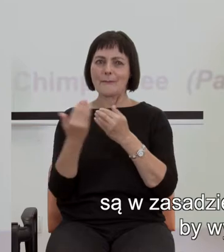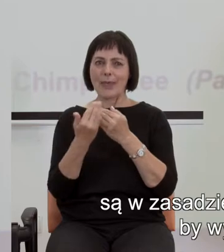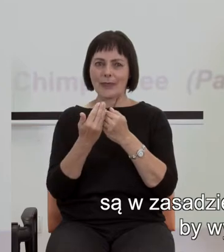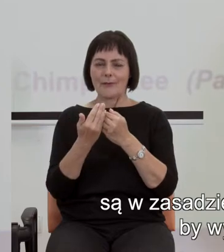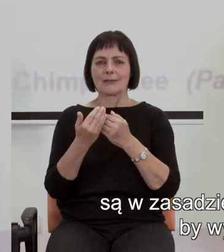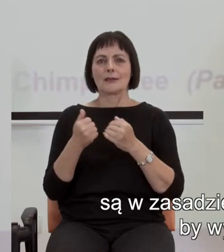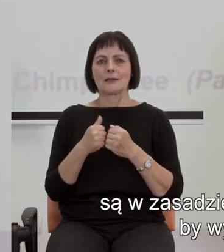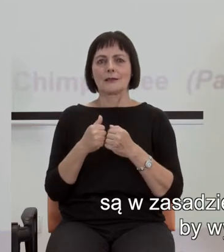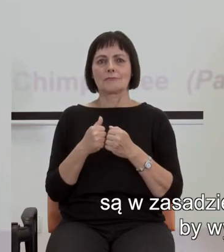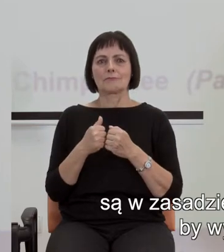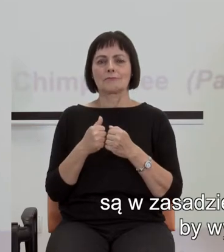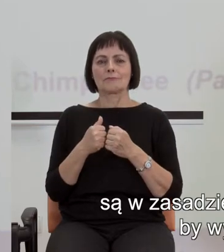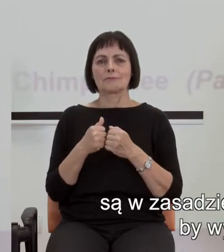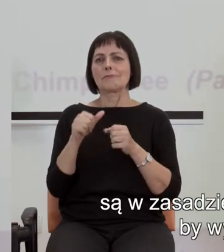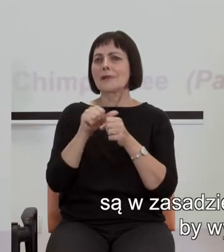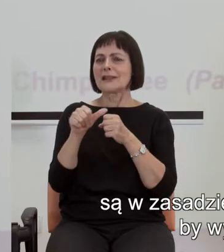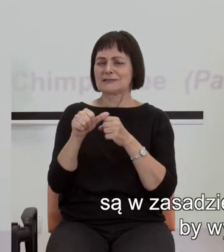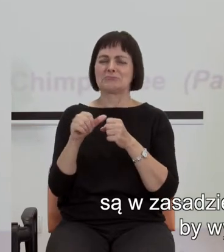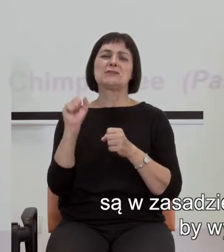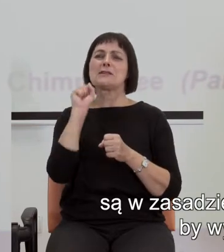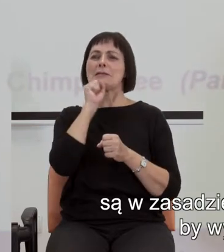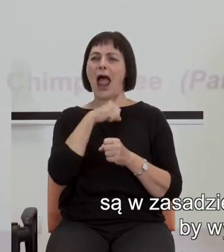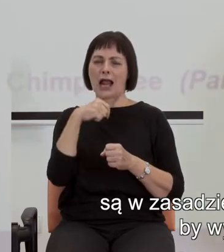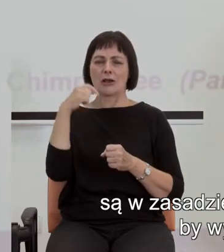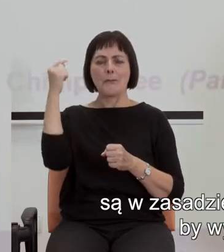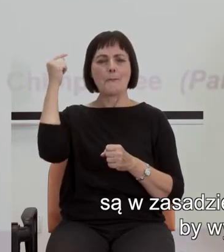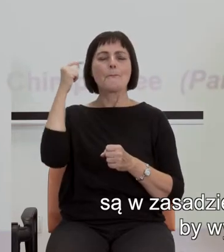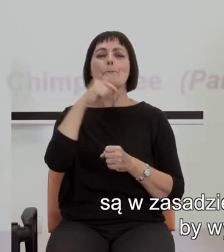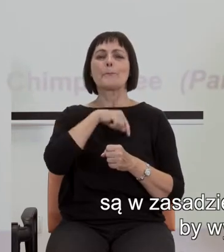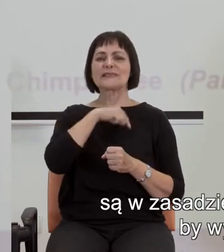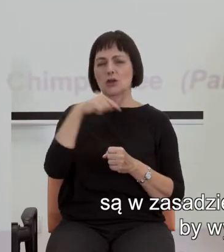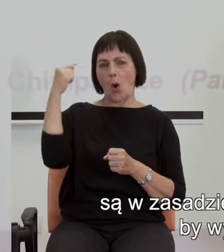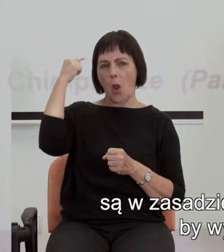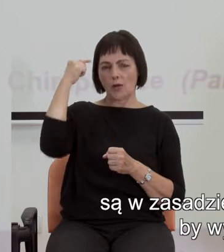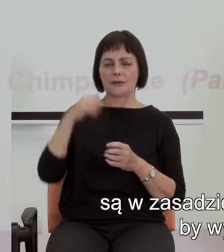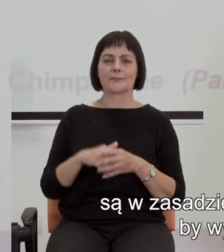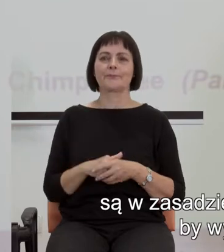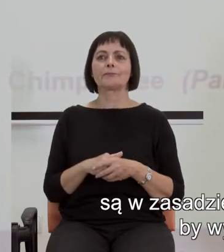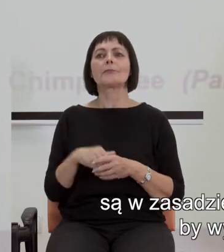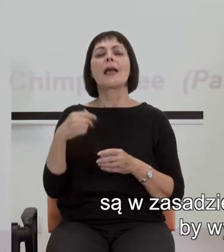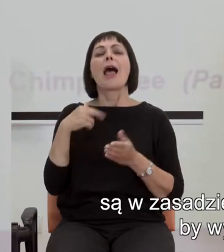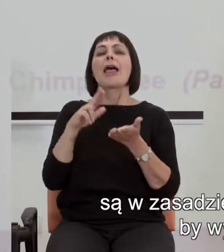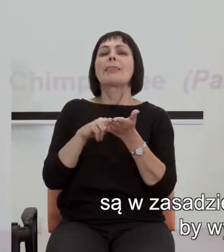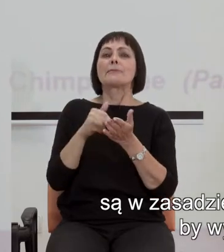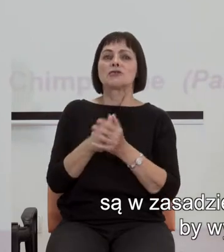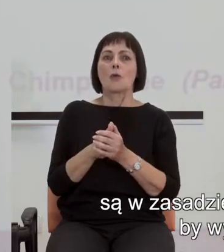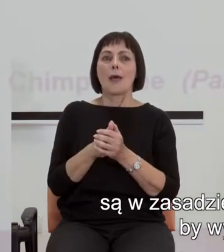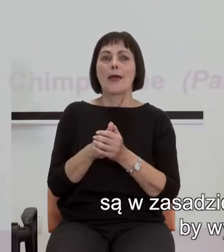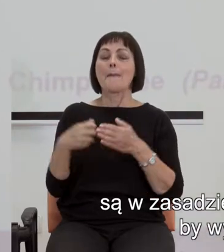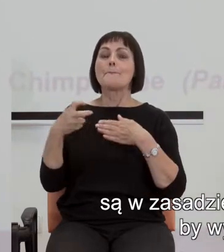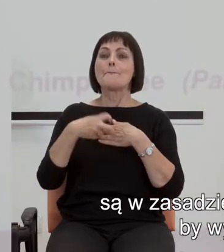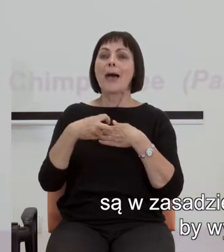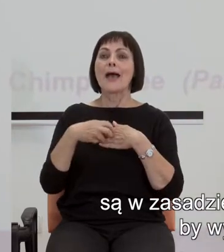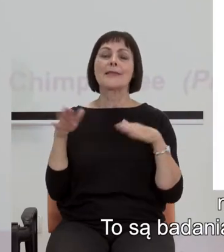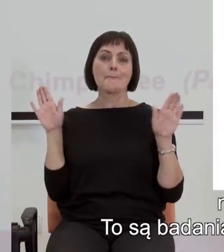są w zasadzie bardzo stare w psychologii eksperymentalnej, by wymienić tutaj tylko badania